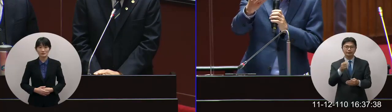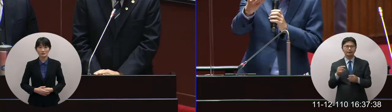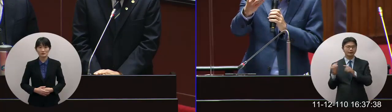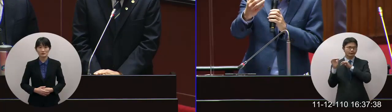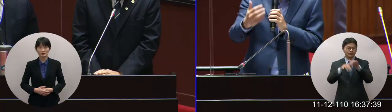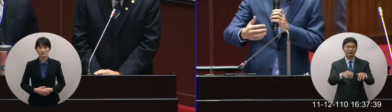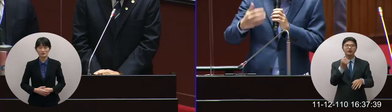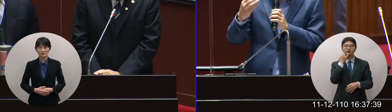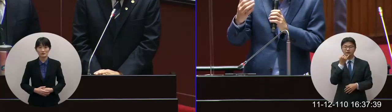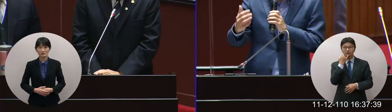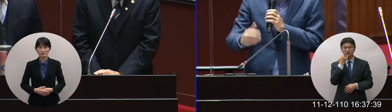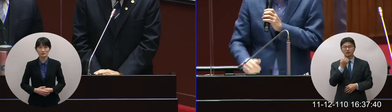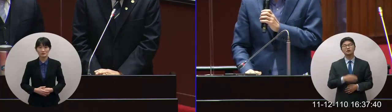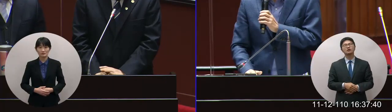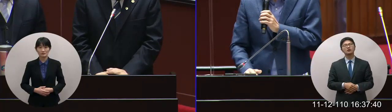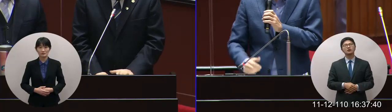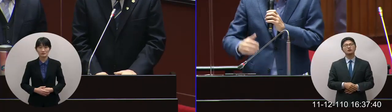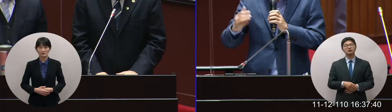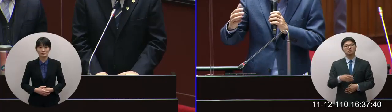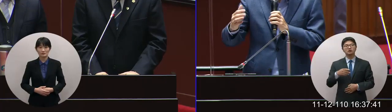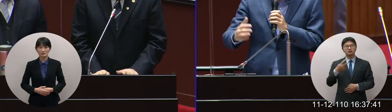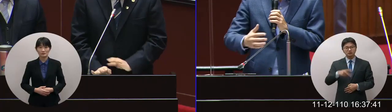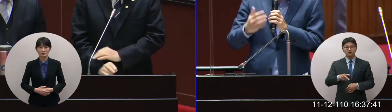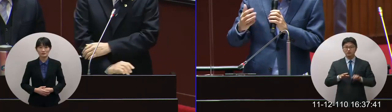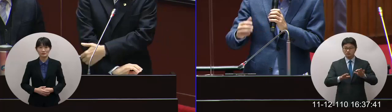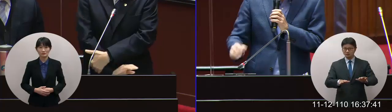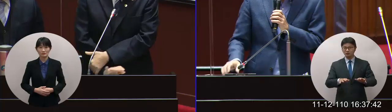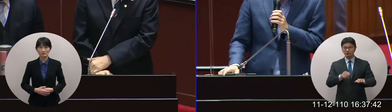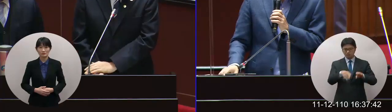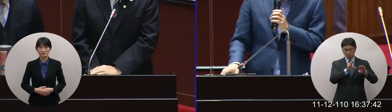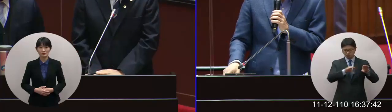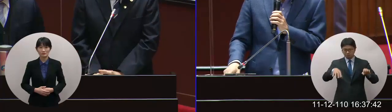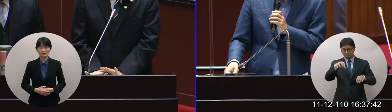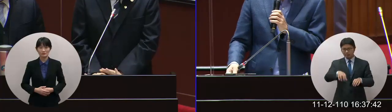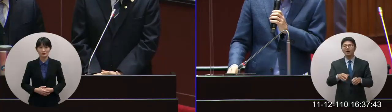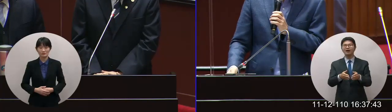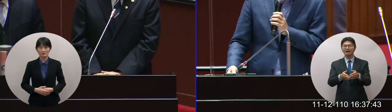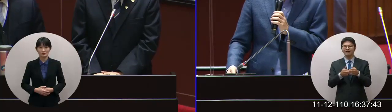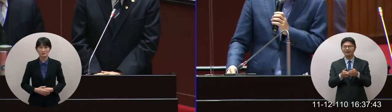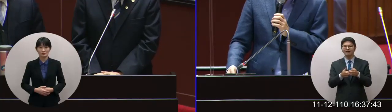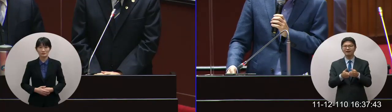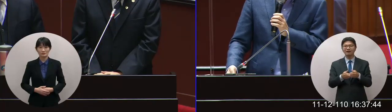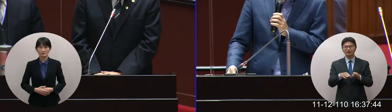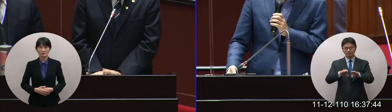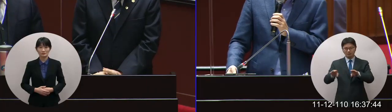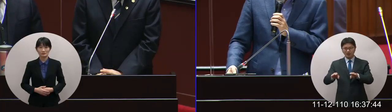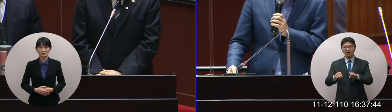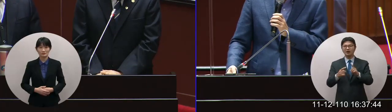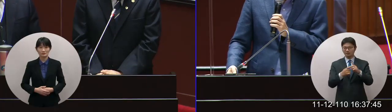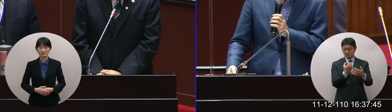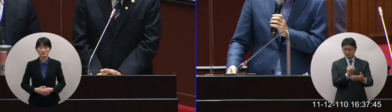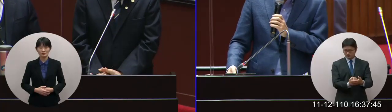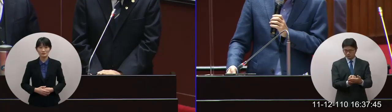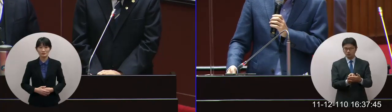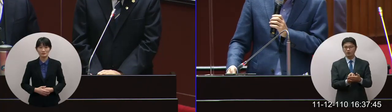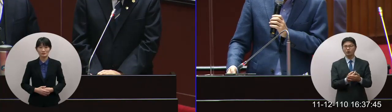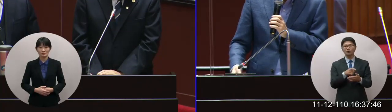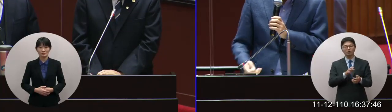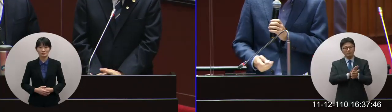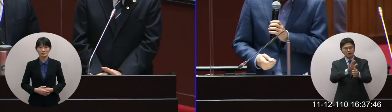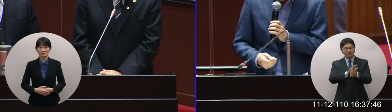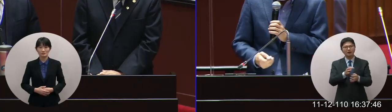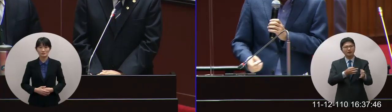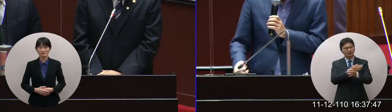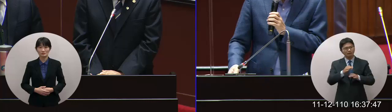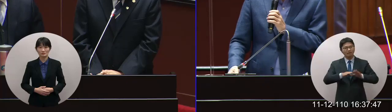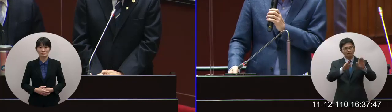車經過了要有停車位大家能夠放得安心人才能夠留下來這也是我們地方的一個發展